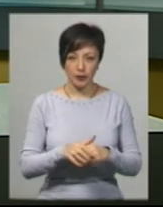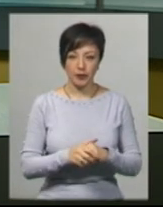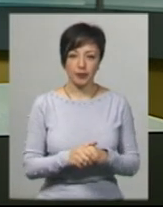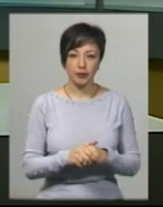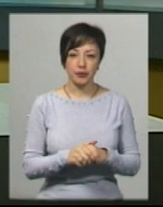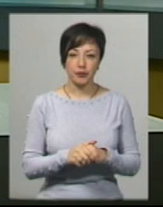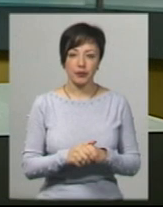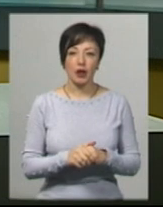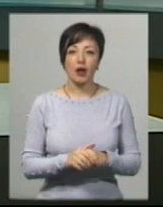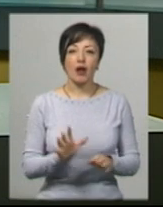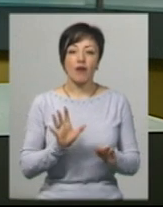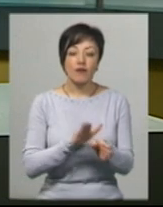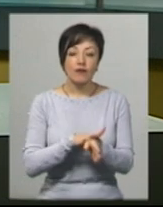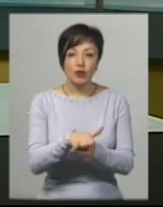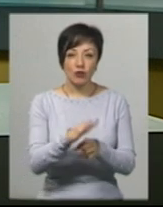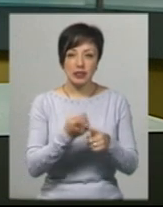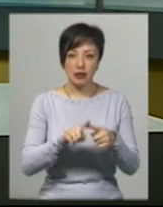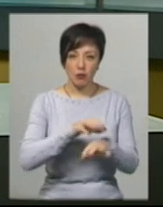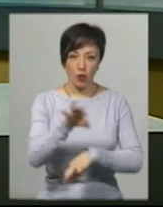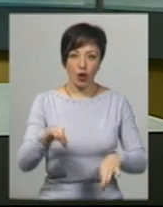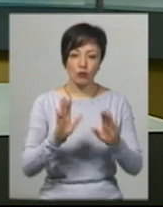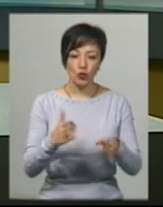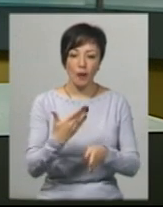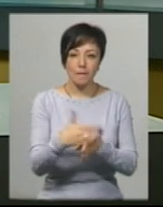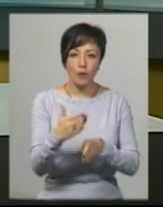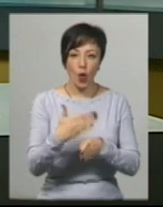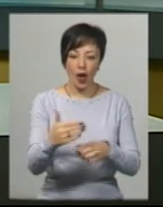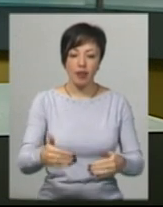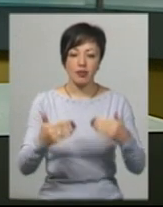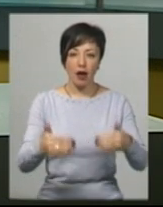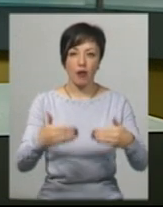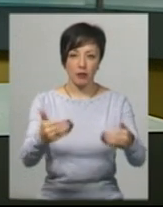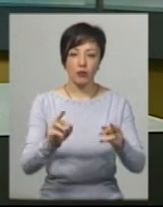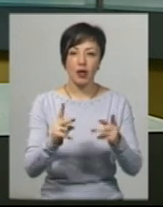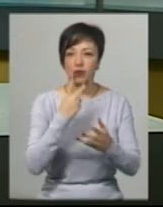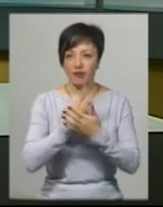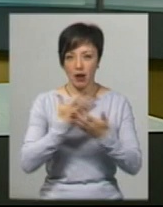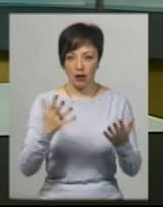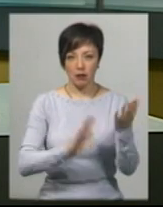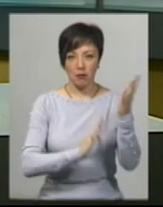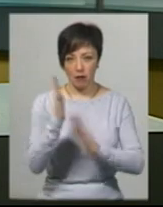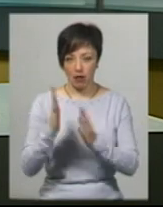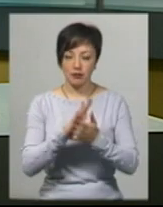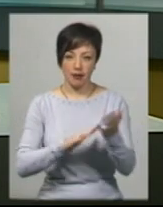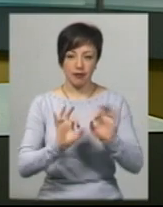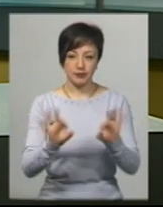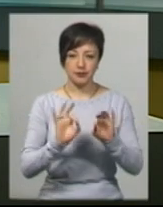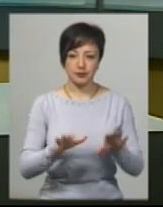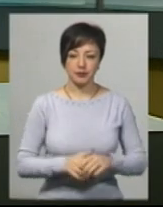Рейфшнайдер. Втілювати представлений проєкт будуть поетапно. Як буде виглядати парк «Подільський» – дивіться далі у сюжеті.